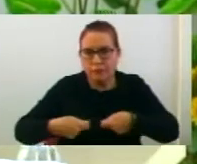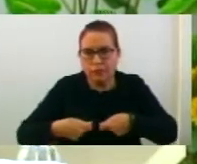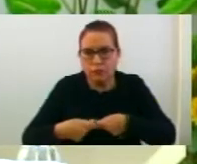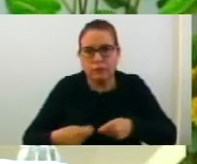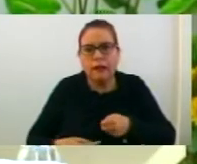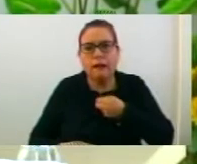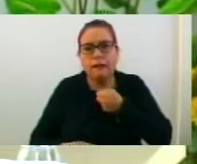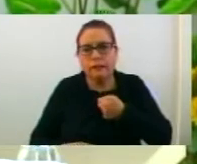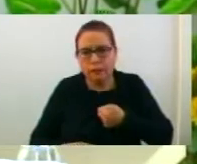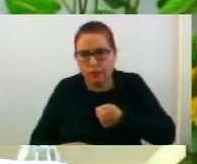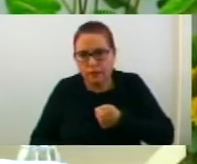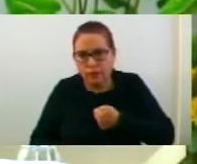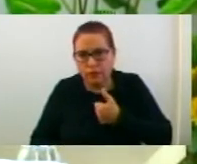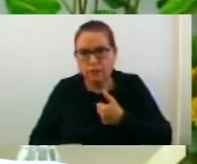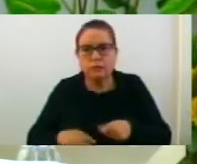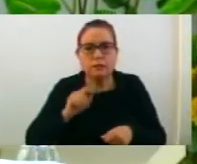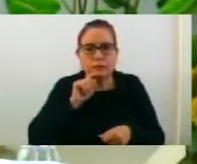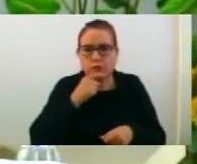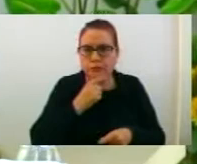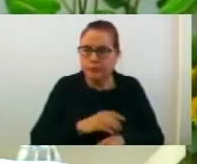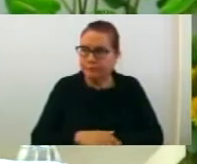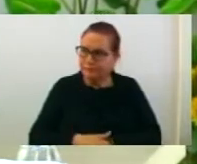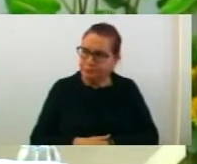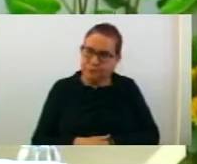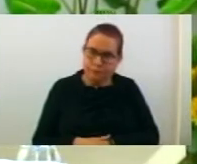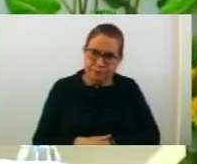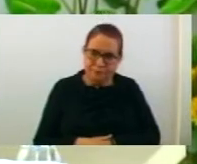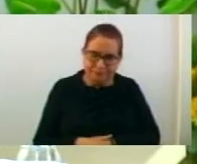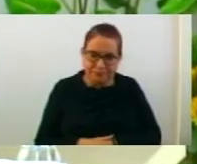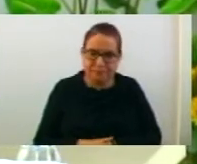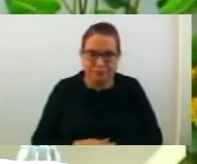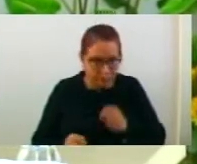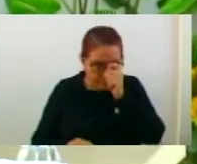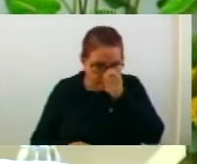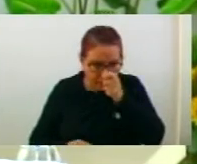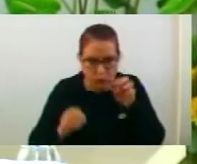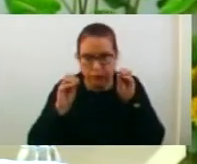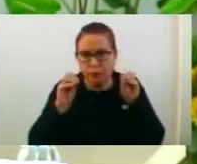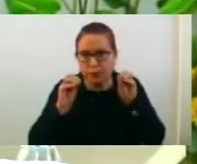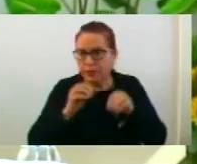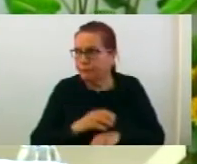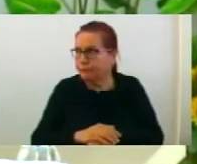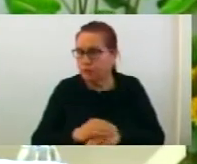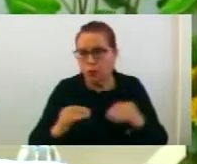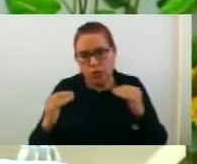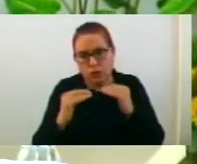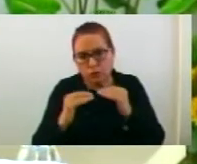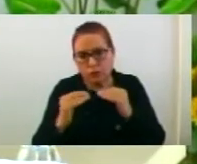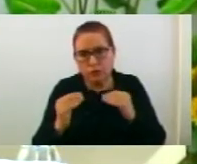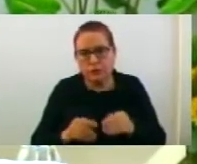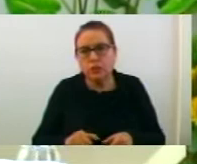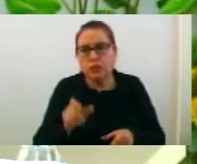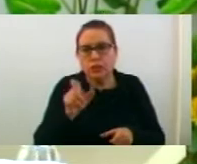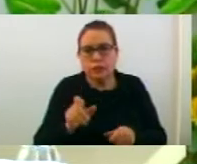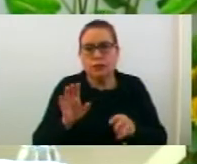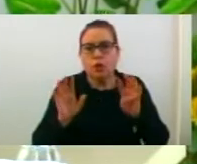дистрибутивният гасовен систем во 2018 година. Почитувани советници, согласно член по